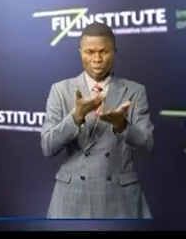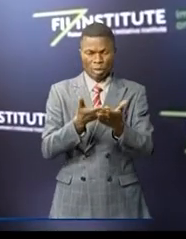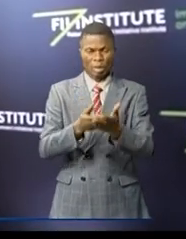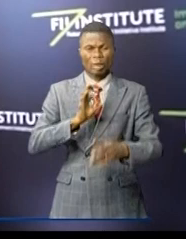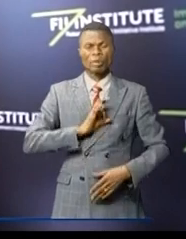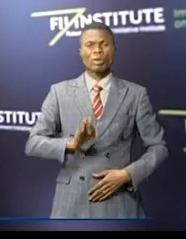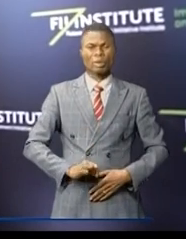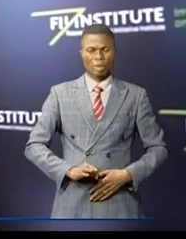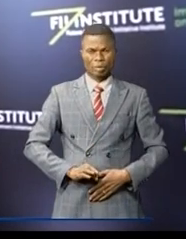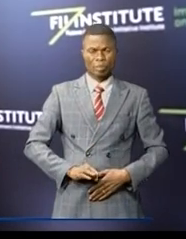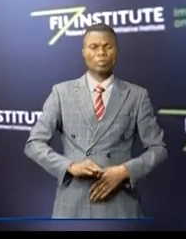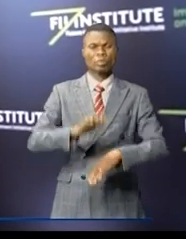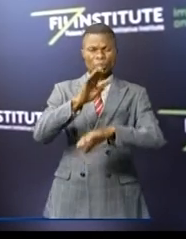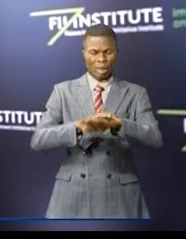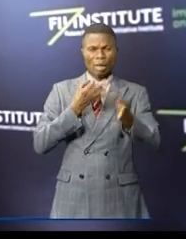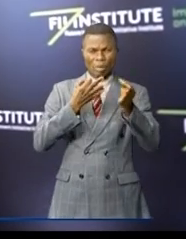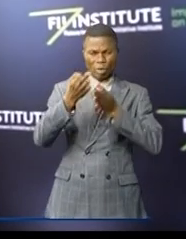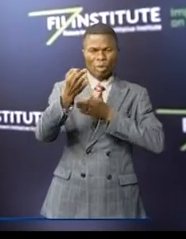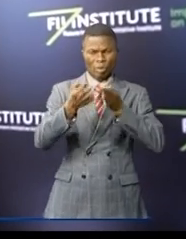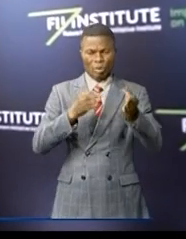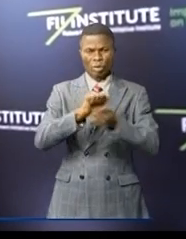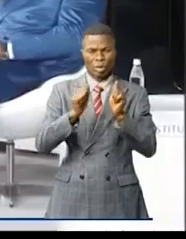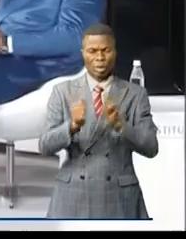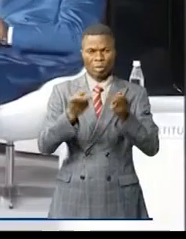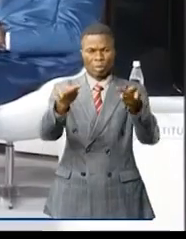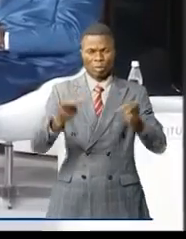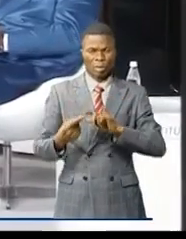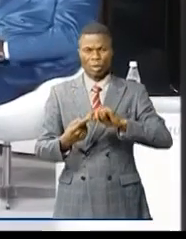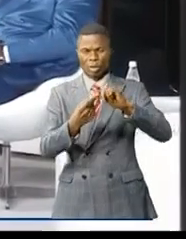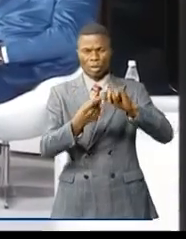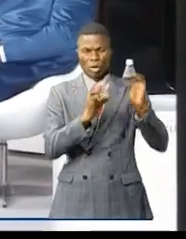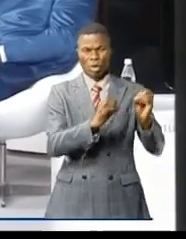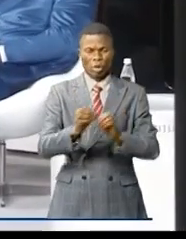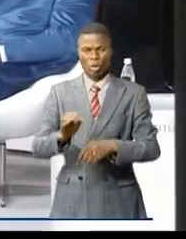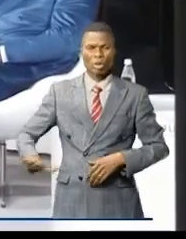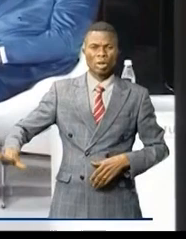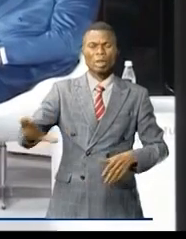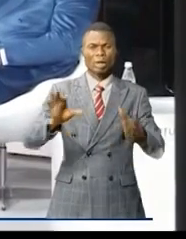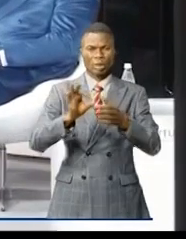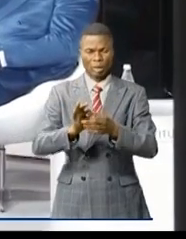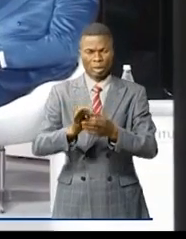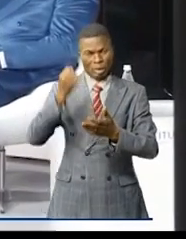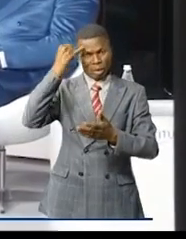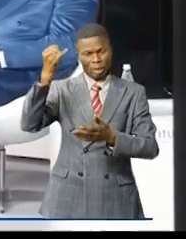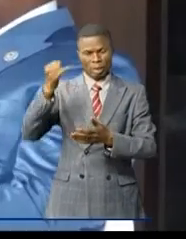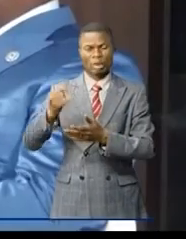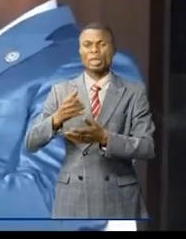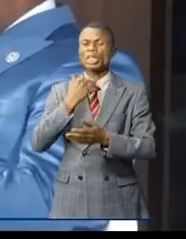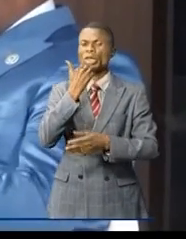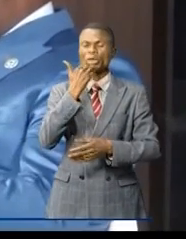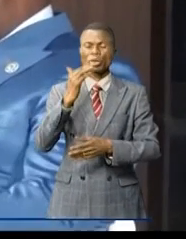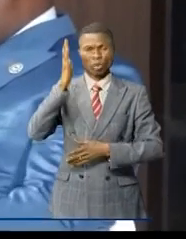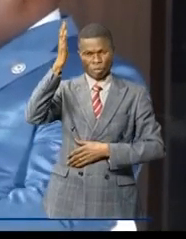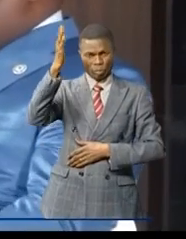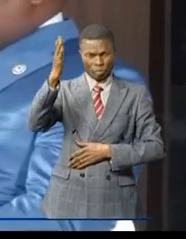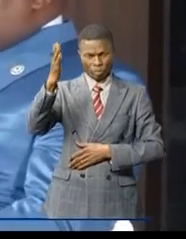Antoine Tshisekedi a été appelé à argumenter sur le plateau spécial téléorganisé par l'Institut des Initiatives des Investissements du Futur,